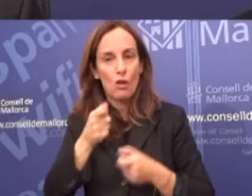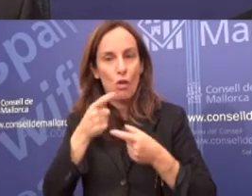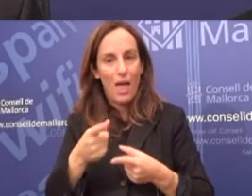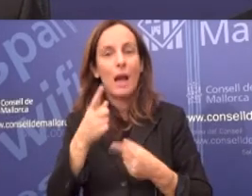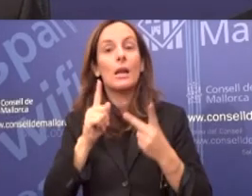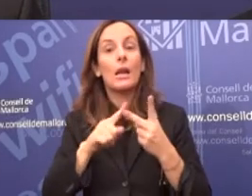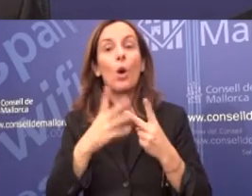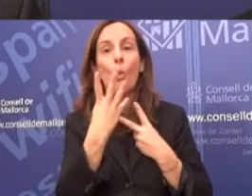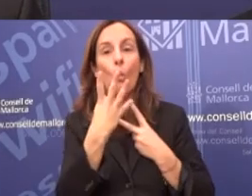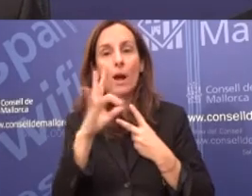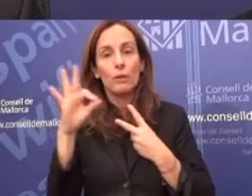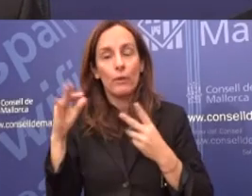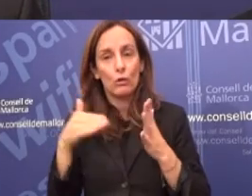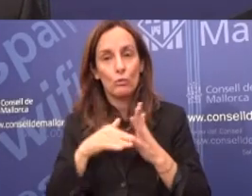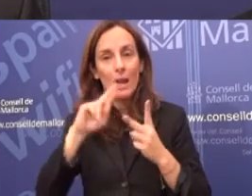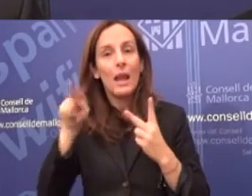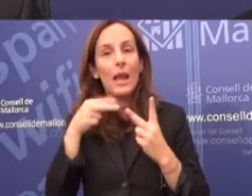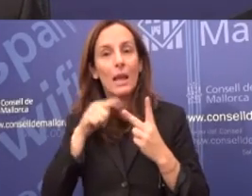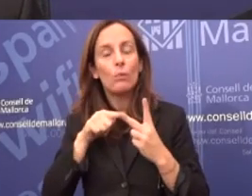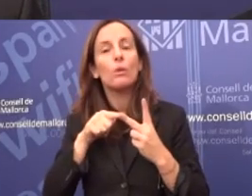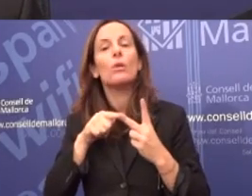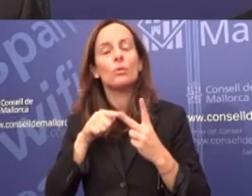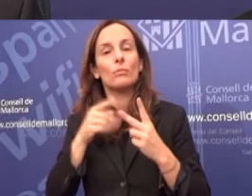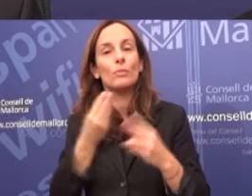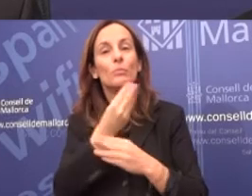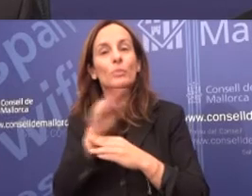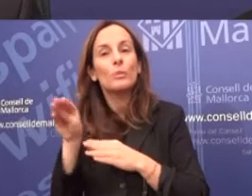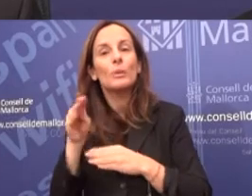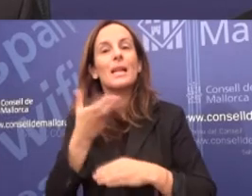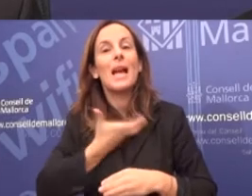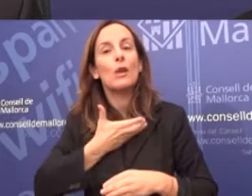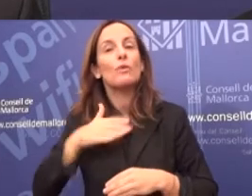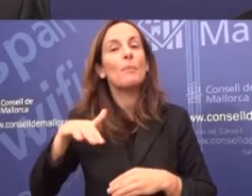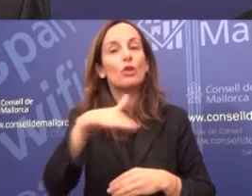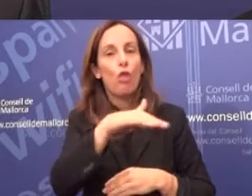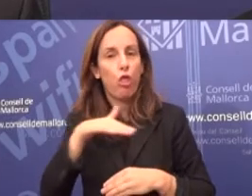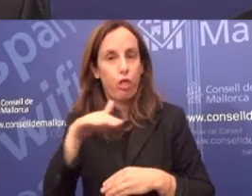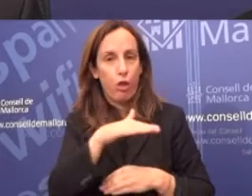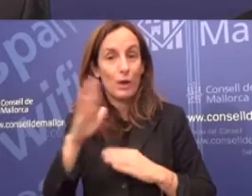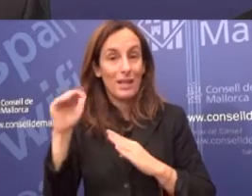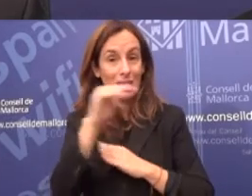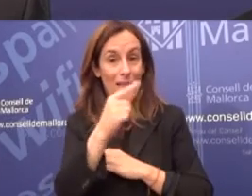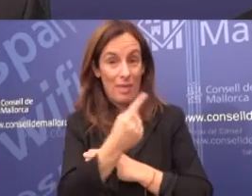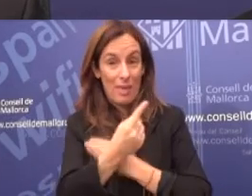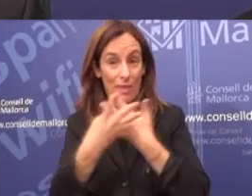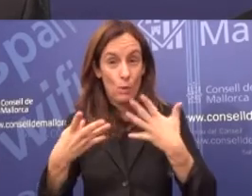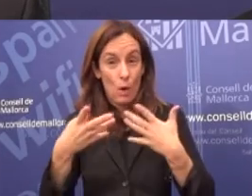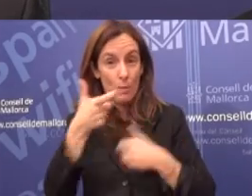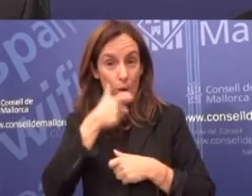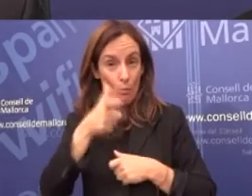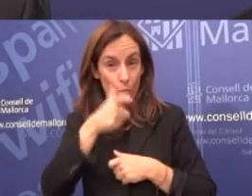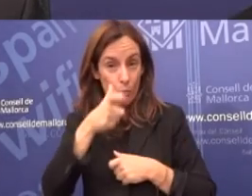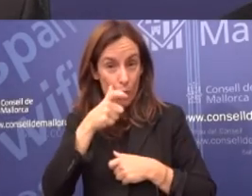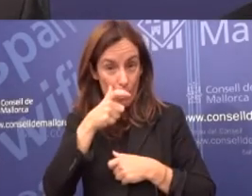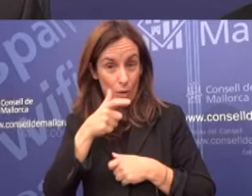hi haurà una partida també de 400.000 euros destinats, en aquest cas, a ajuntaments de la Serra de Tramuntana, d'aquest de nou